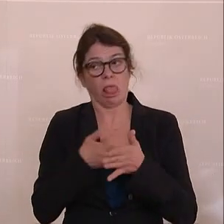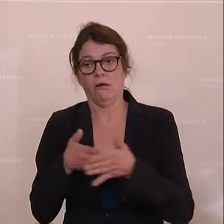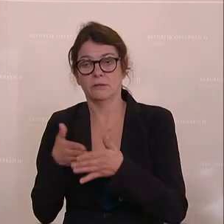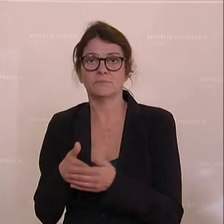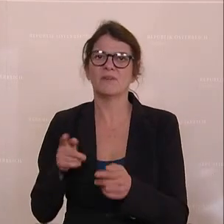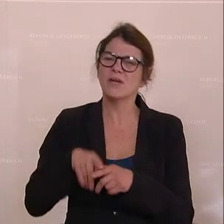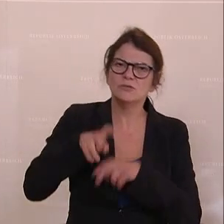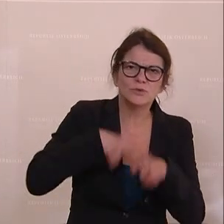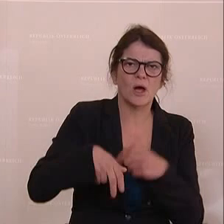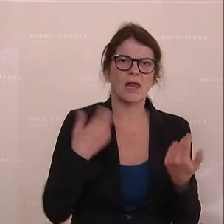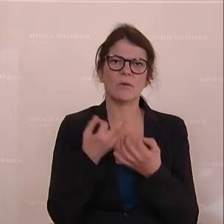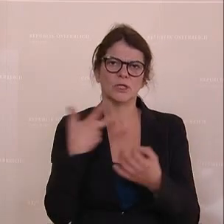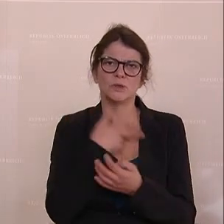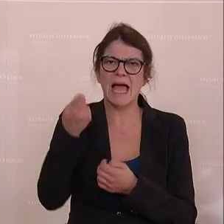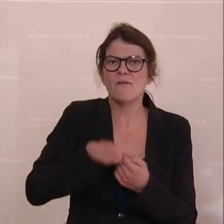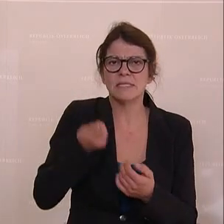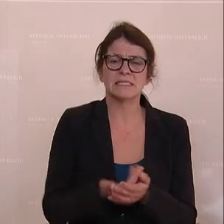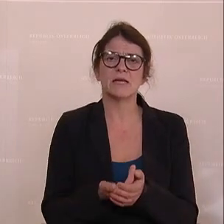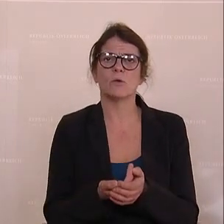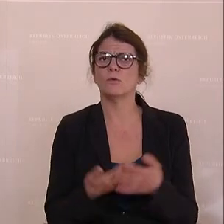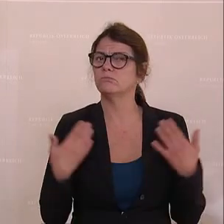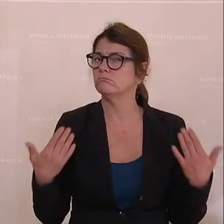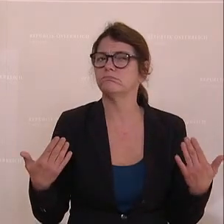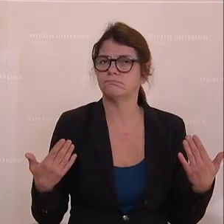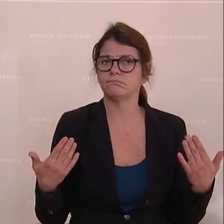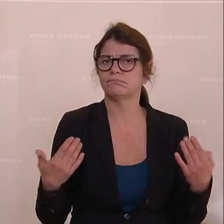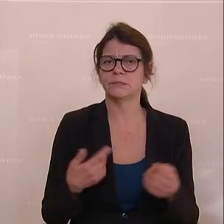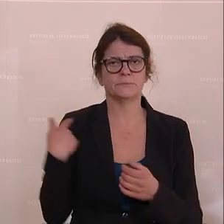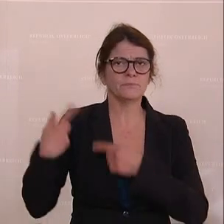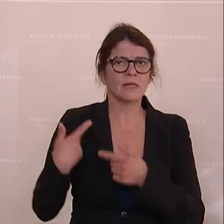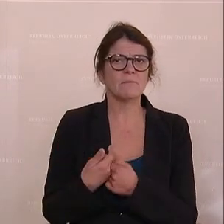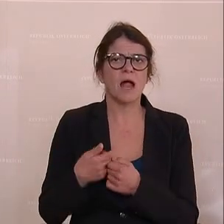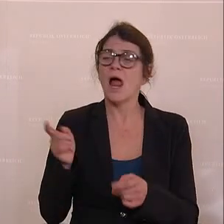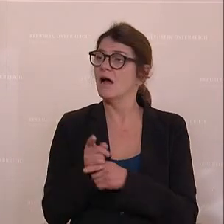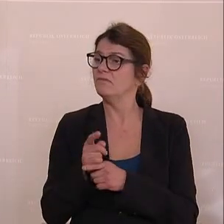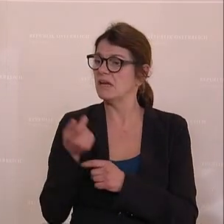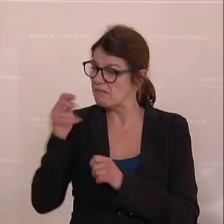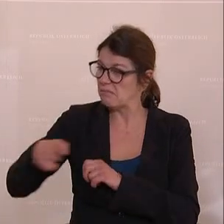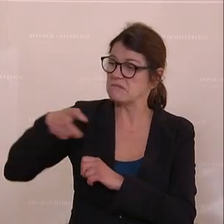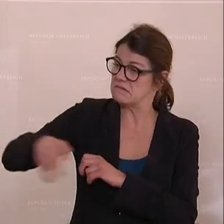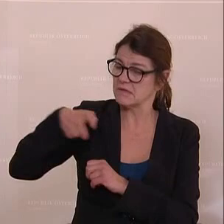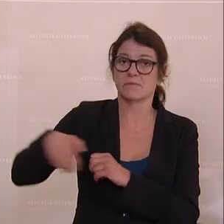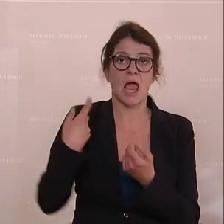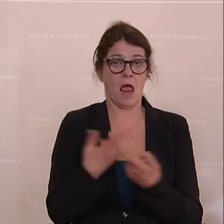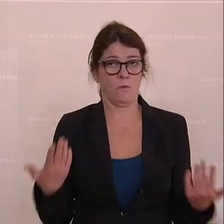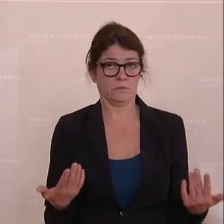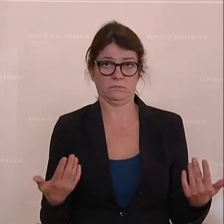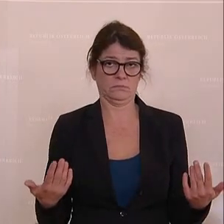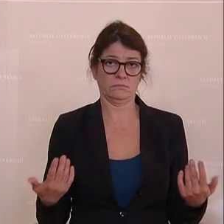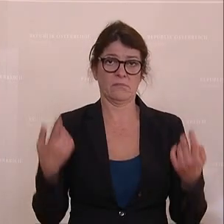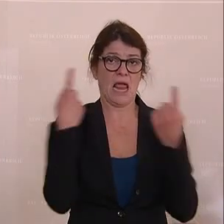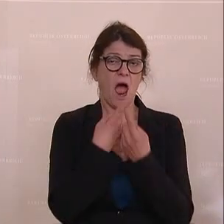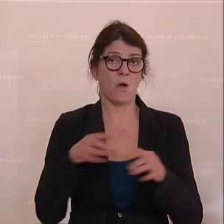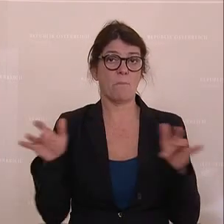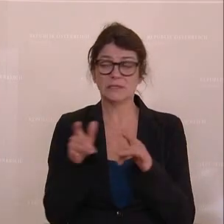steuerlich oder von der Sozialversicherung dementsprechend immer abkassiert zu werden, auch natürlich in der Pension